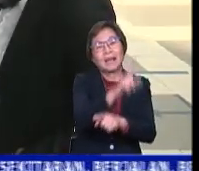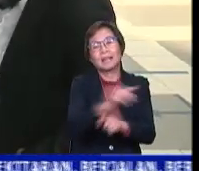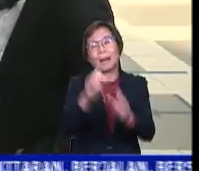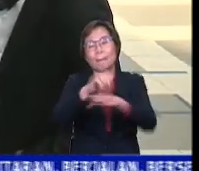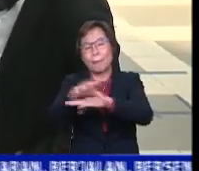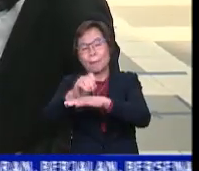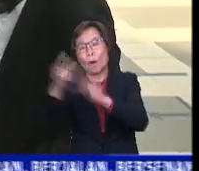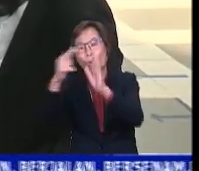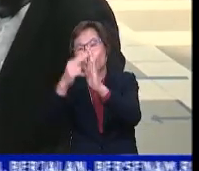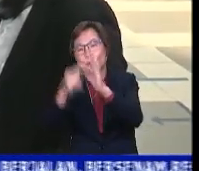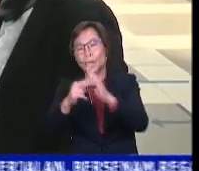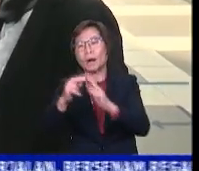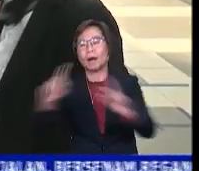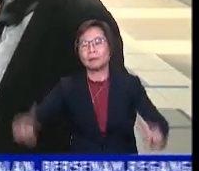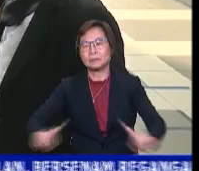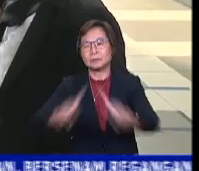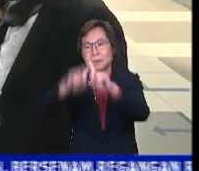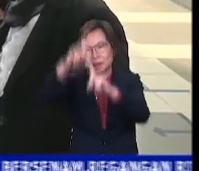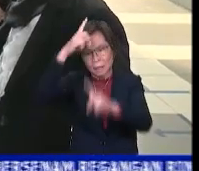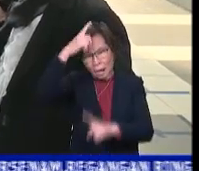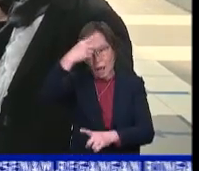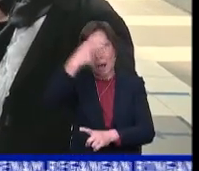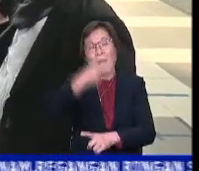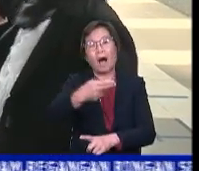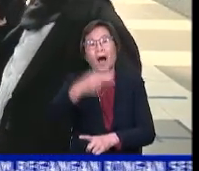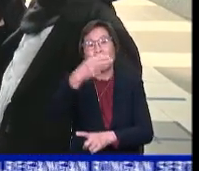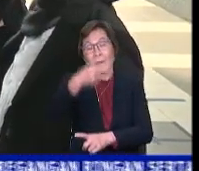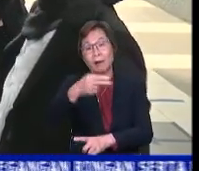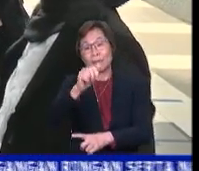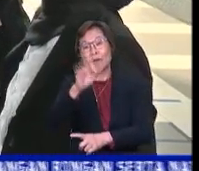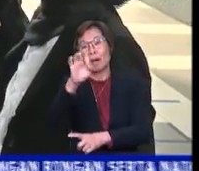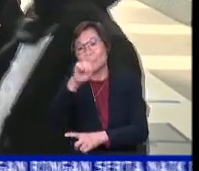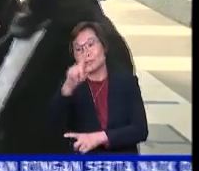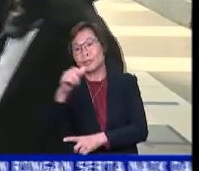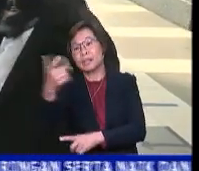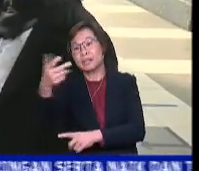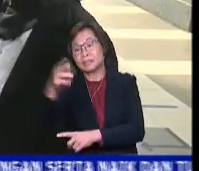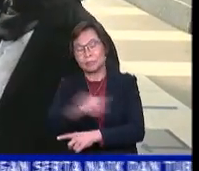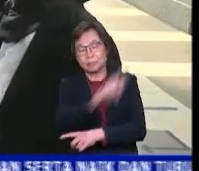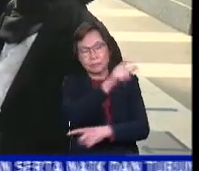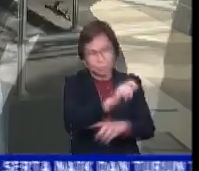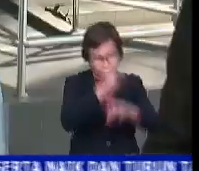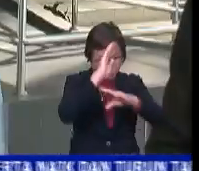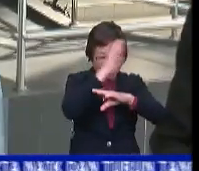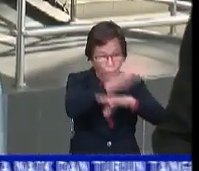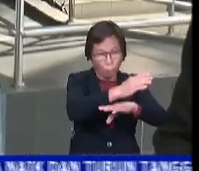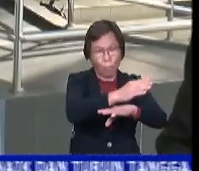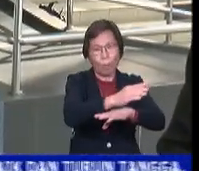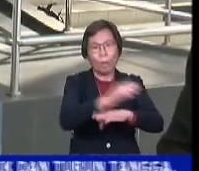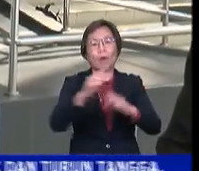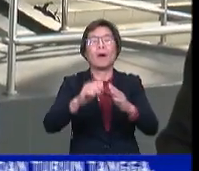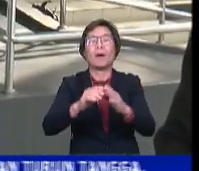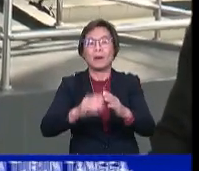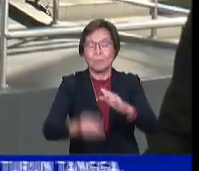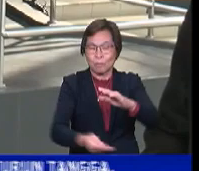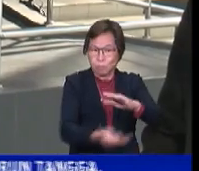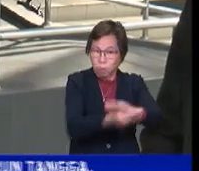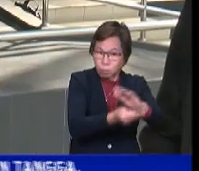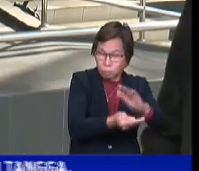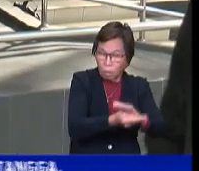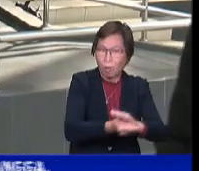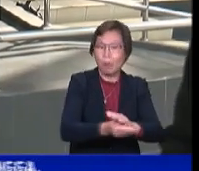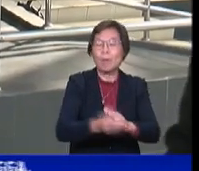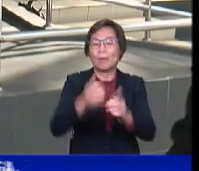-Undang UMNO Datu Muhammad Hafarizan Harun. Tertuduh dihadapkan di bawah Akta Pencegahan Pengubahan Wang Haram,